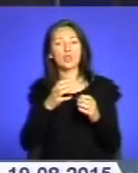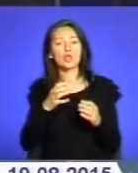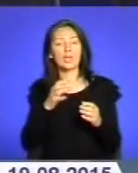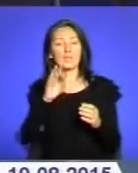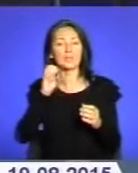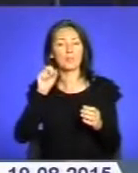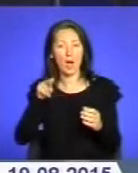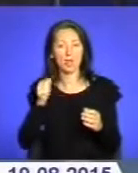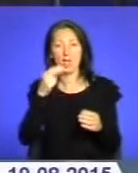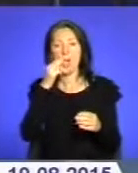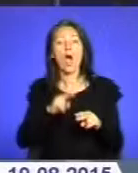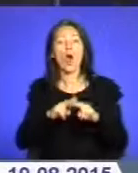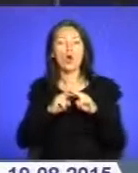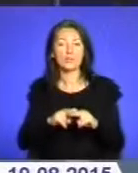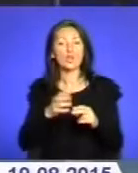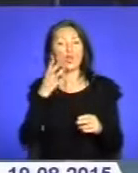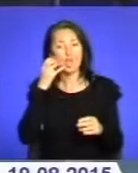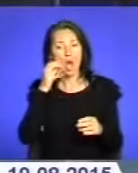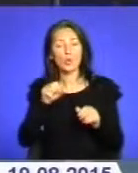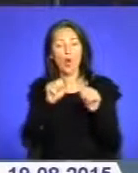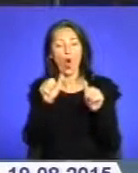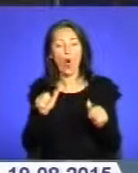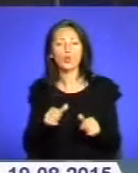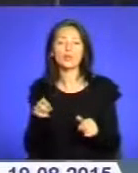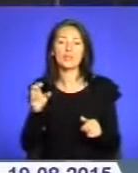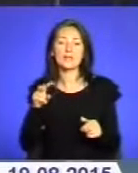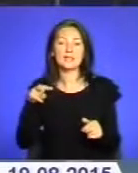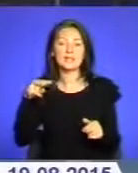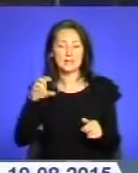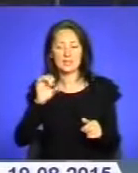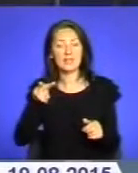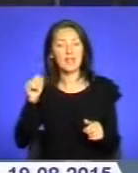груші, сливи та інші фрукти і овочі нового врожаю. Подробиці у сюжеті.